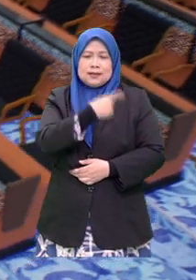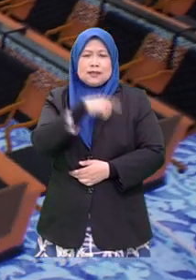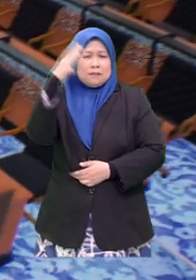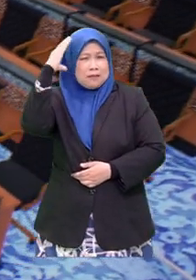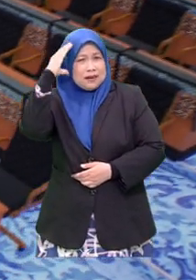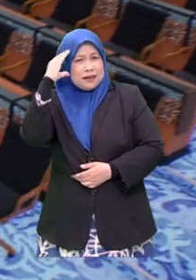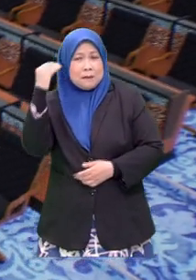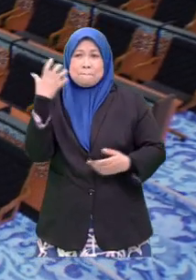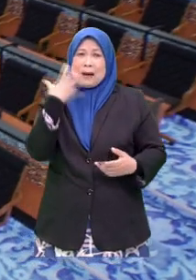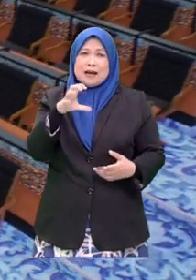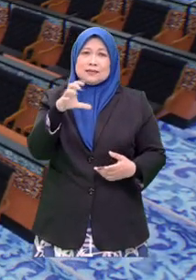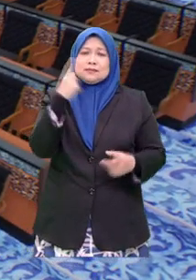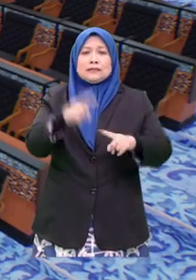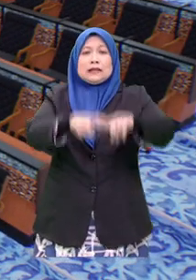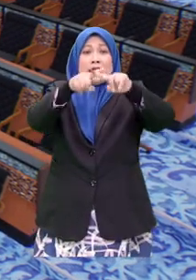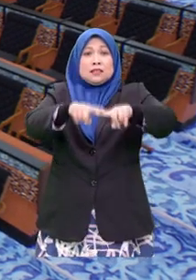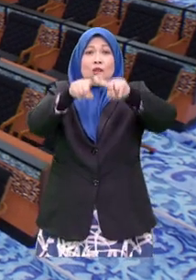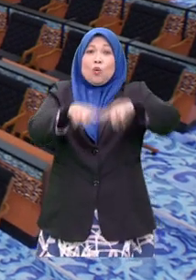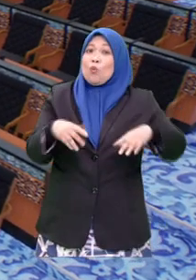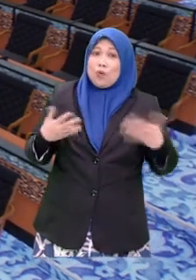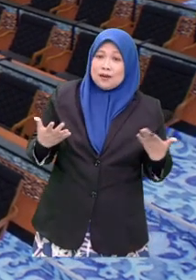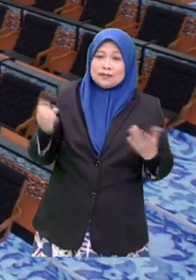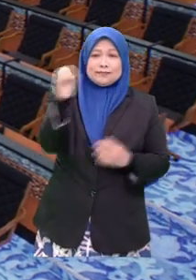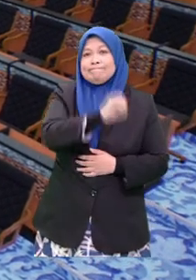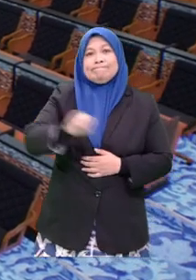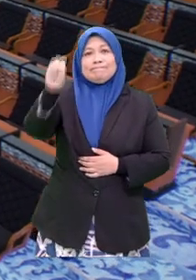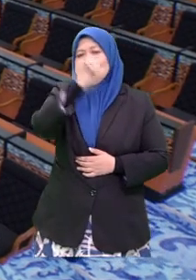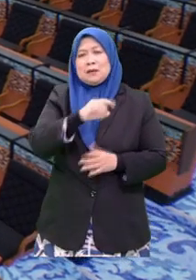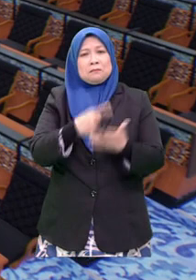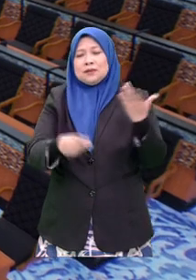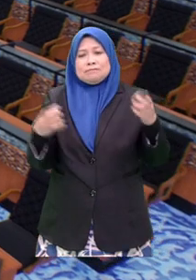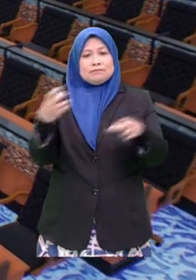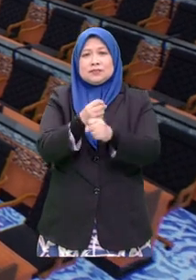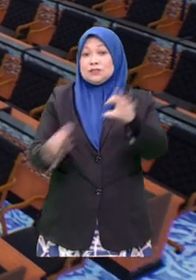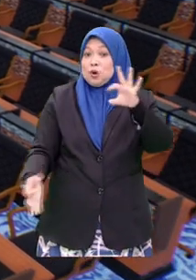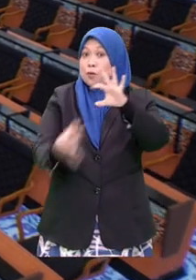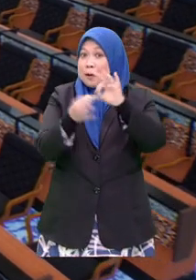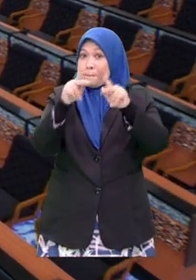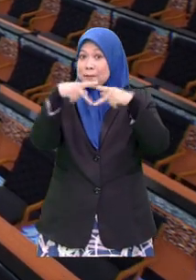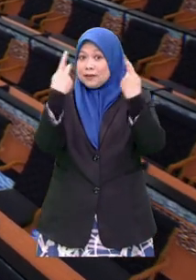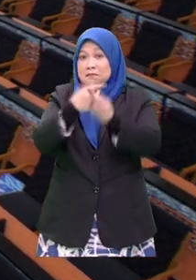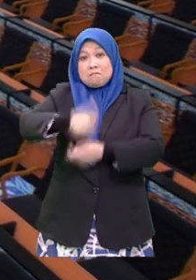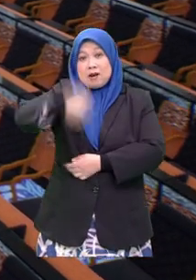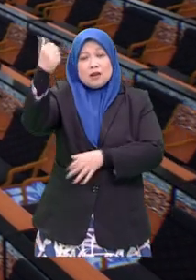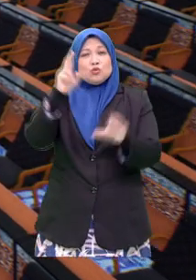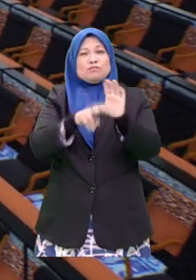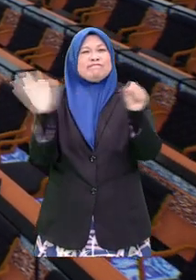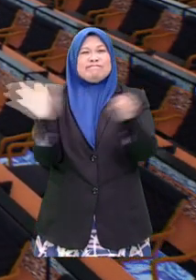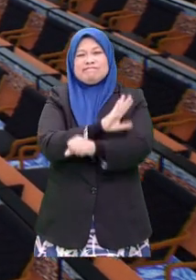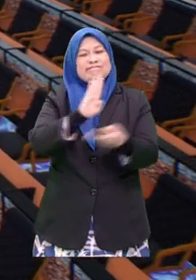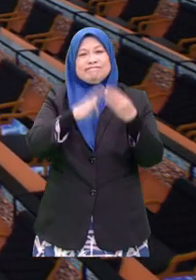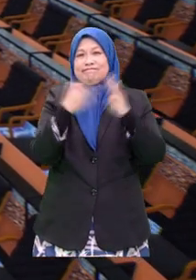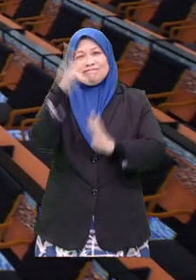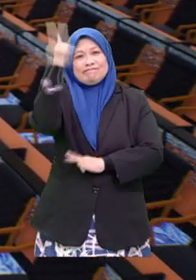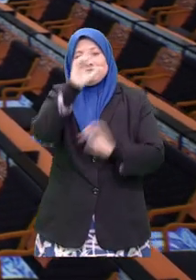mengalami hang parlimen, parlimen tergantung, bermakna tidak ada satu koalisyen, gabungan atau parti menang cukup kerusi untuk